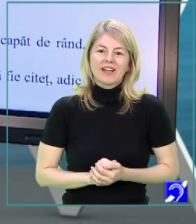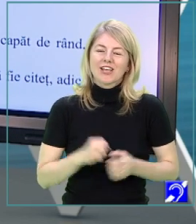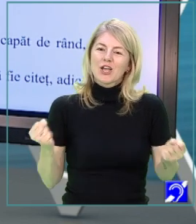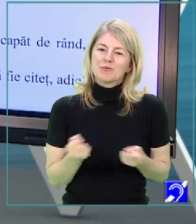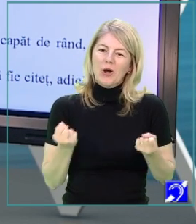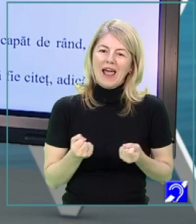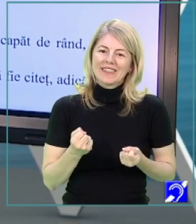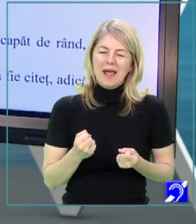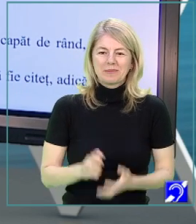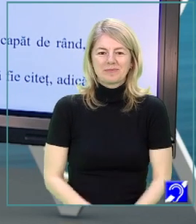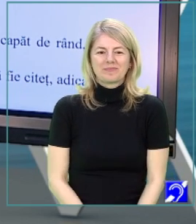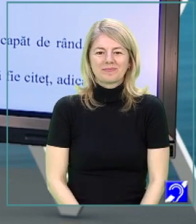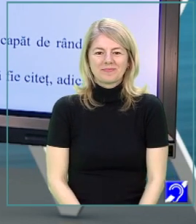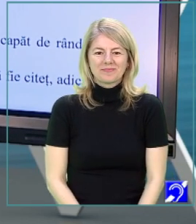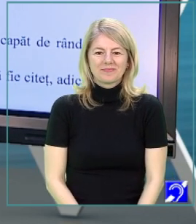Spor la treabă! Pe curând!